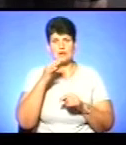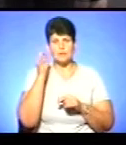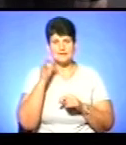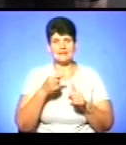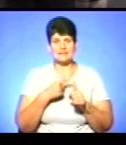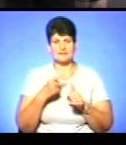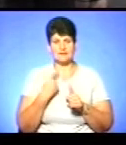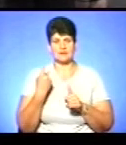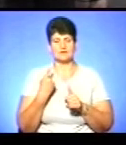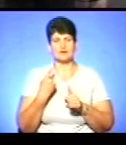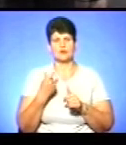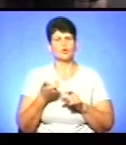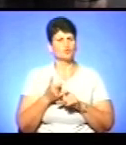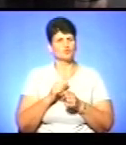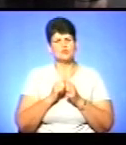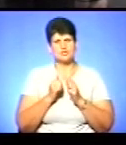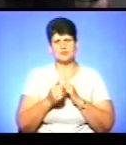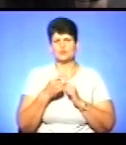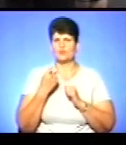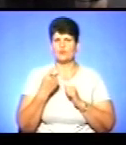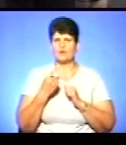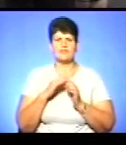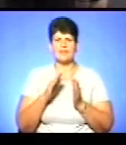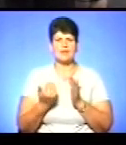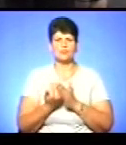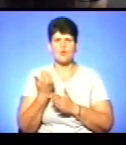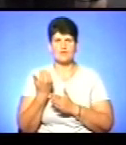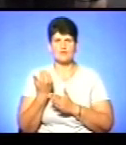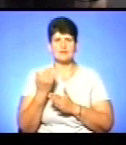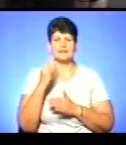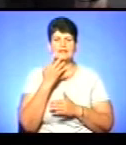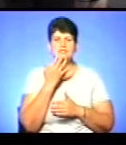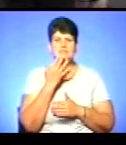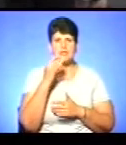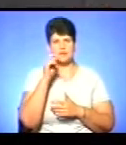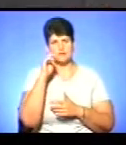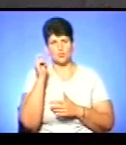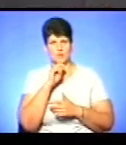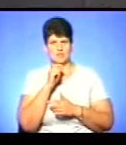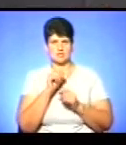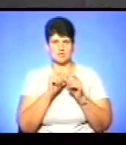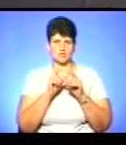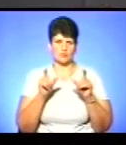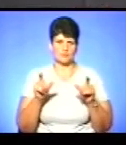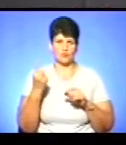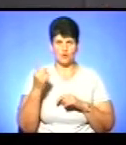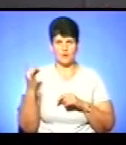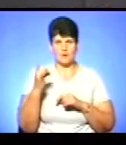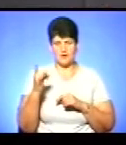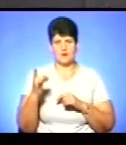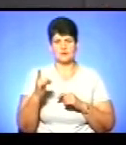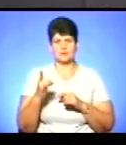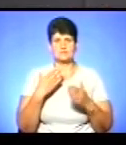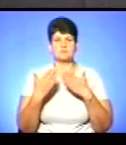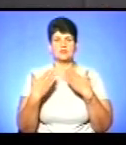називається. Дуже часто ще люблять казати, не нова, а національна українська школа. Ви знаєте, ми одного разу з колегами вже отак